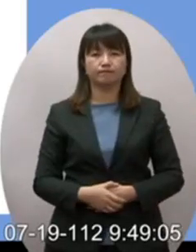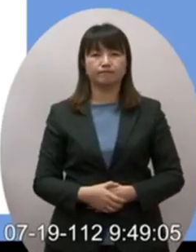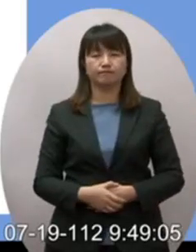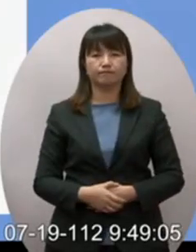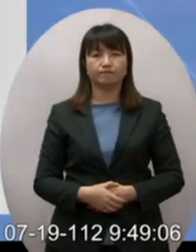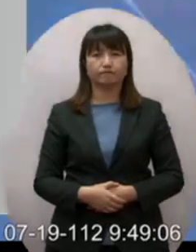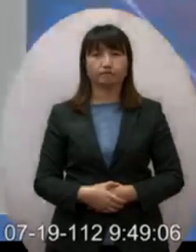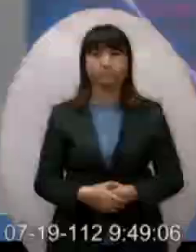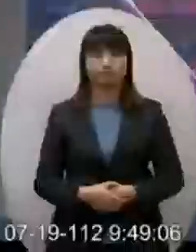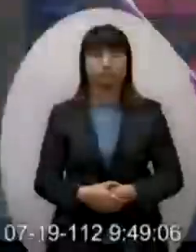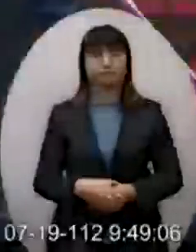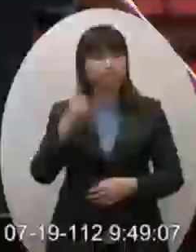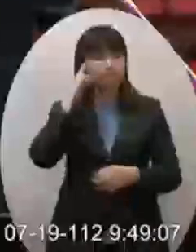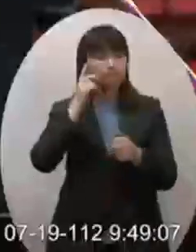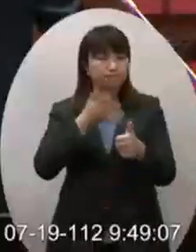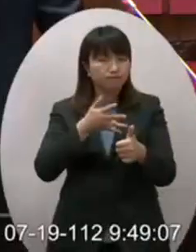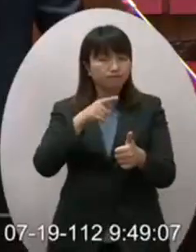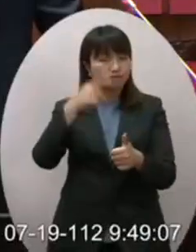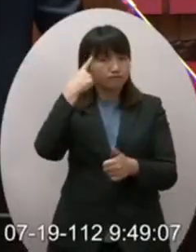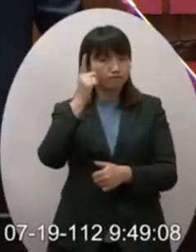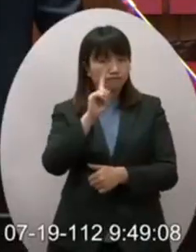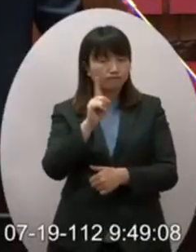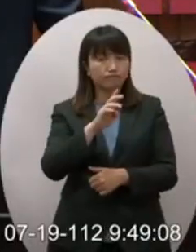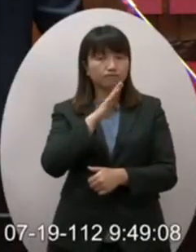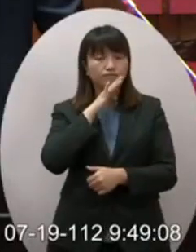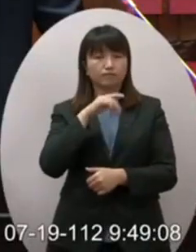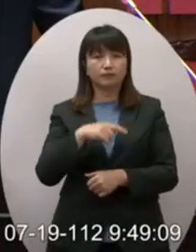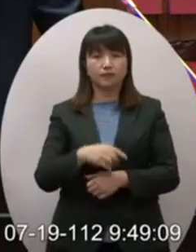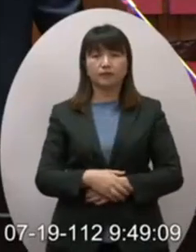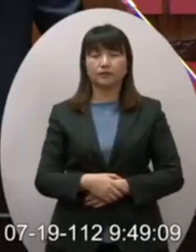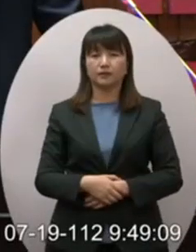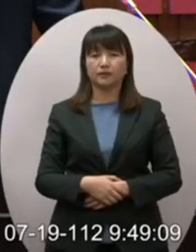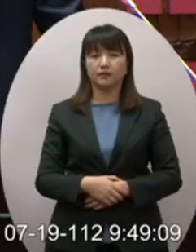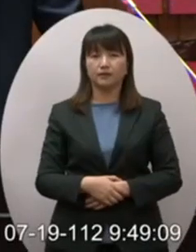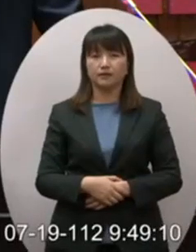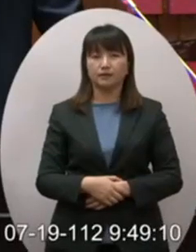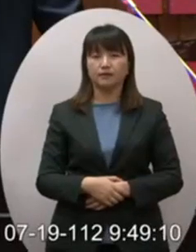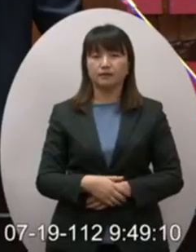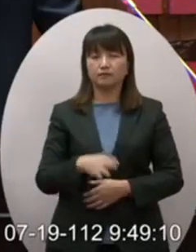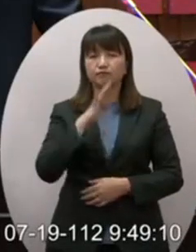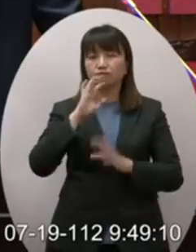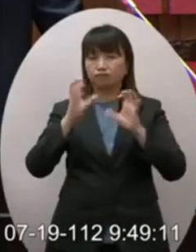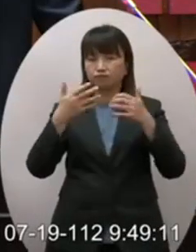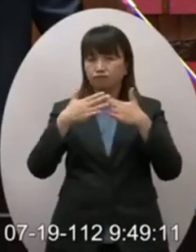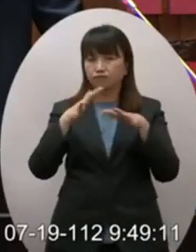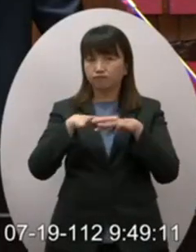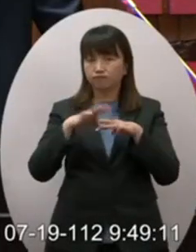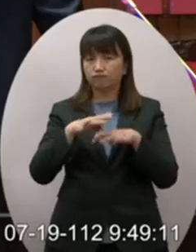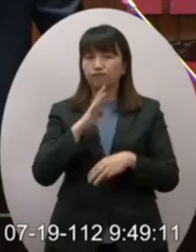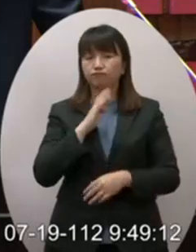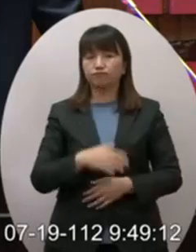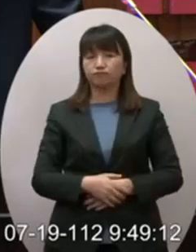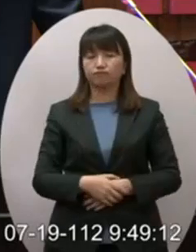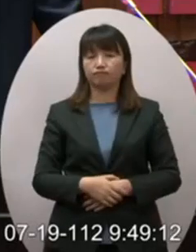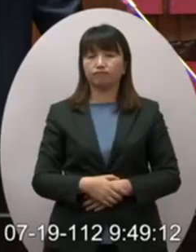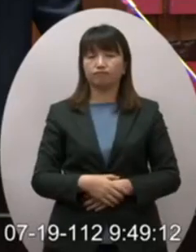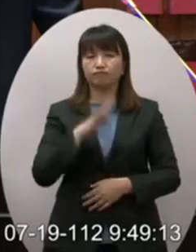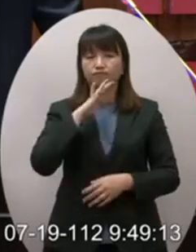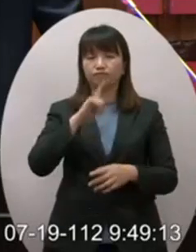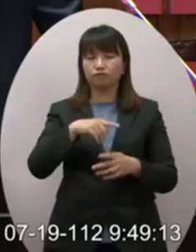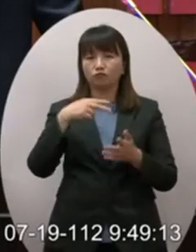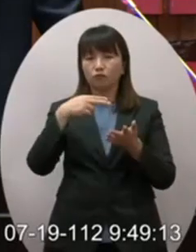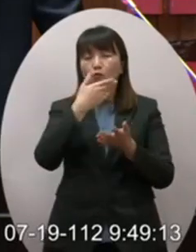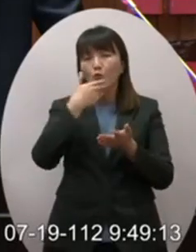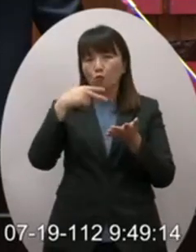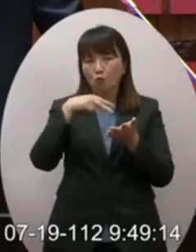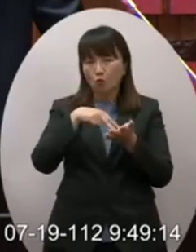OK那請問這是什麼是de-risking嗎這個是國家安全嗎這個是國家